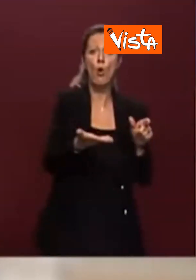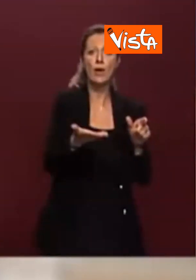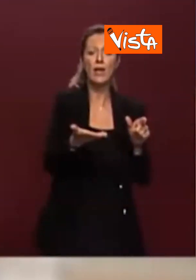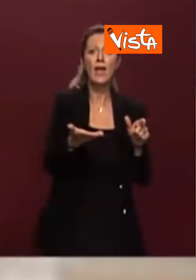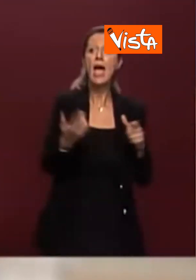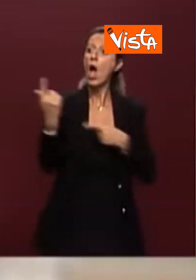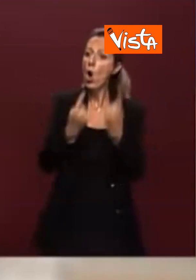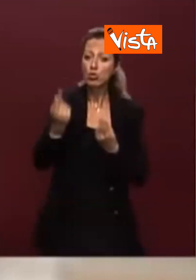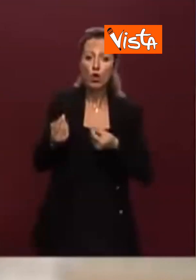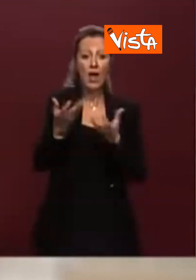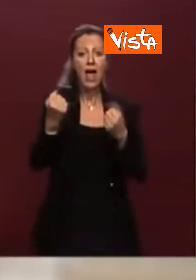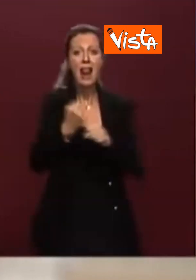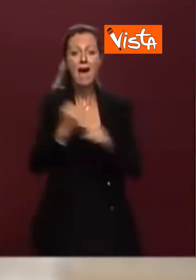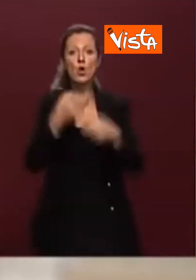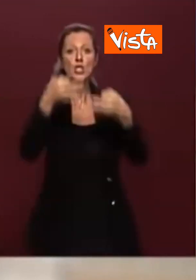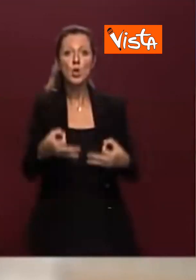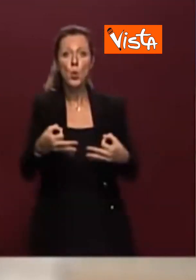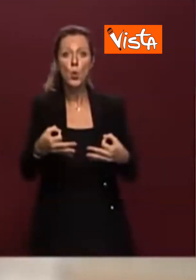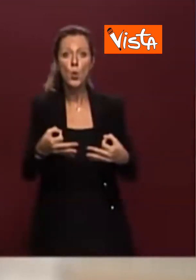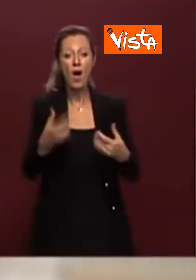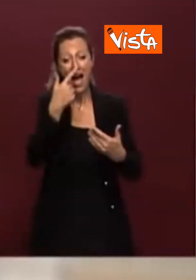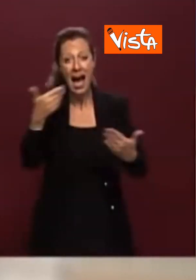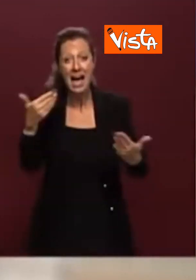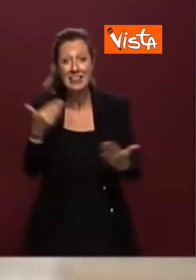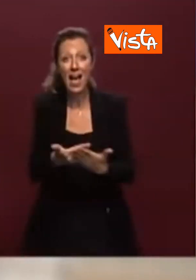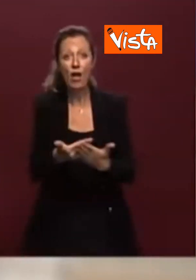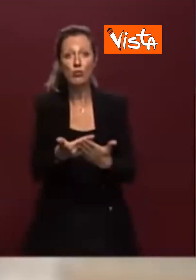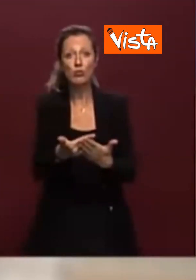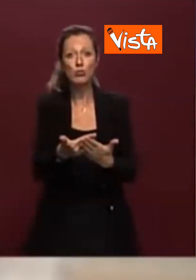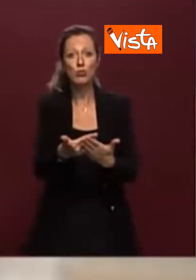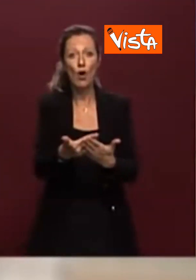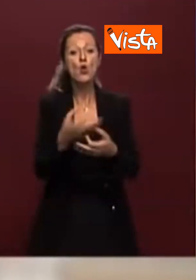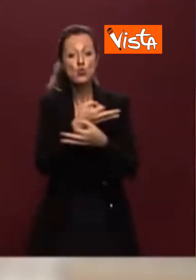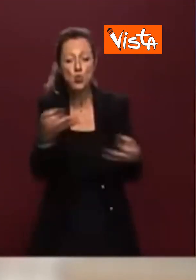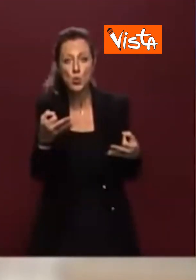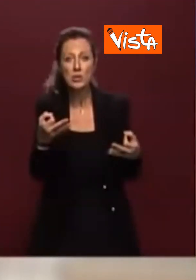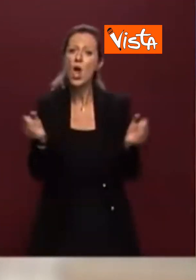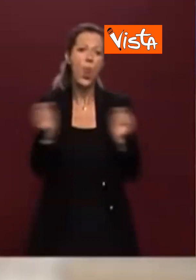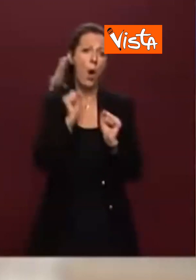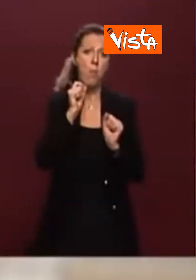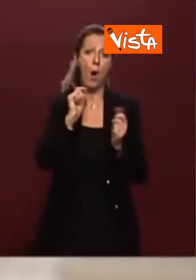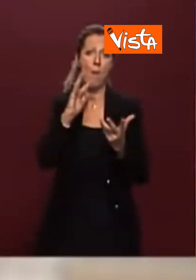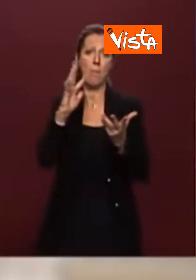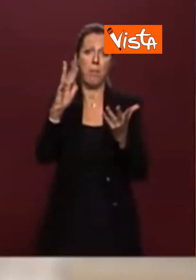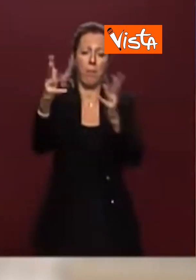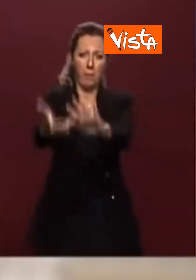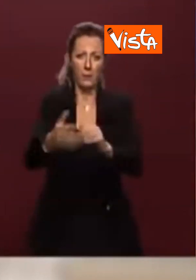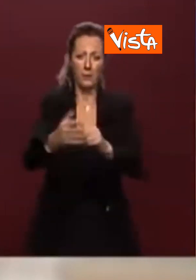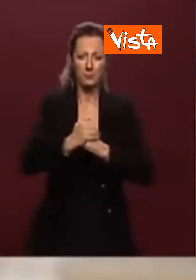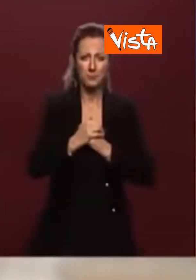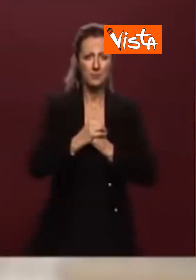condizioni di lavoro secure, adeguate e giuste. L